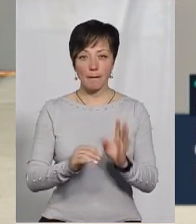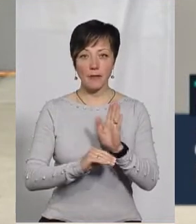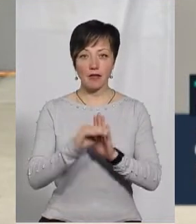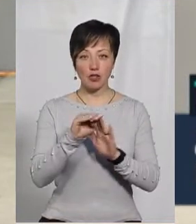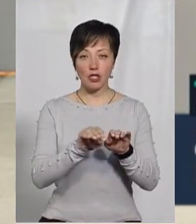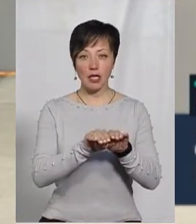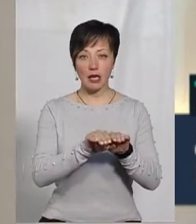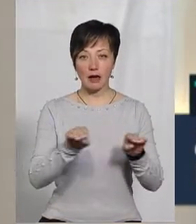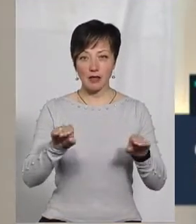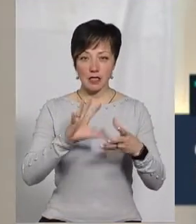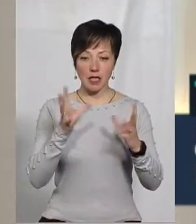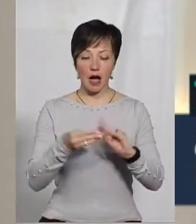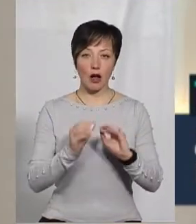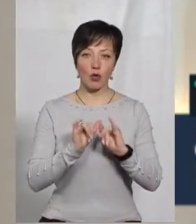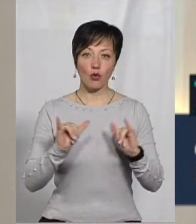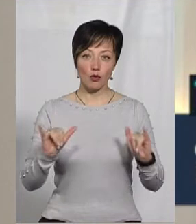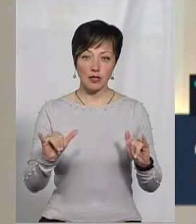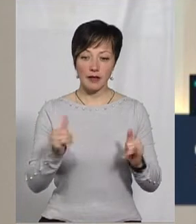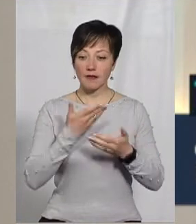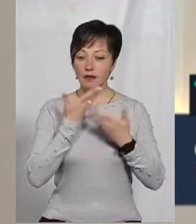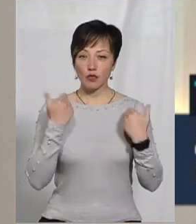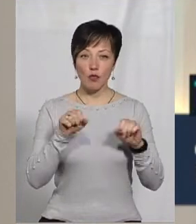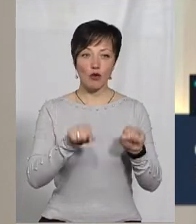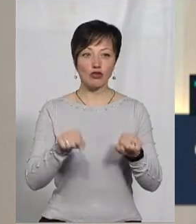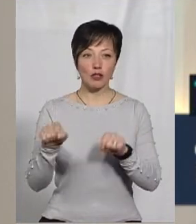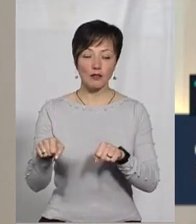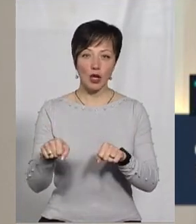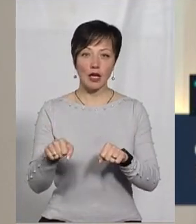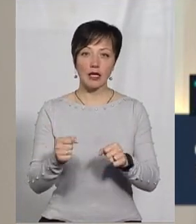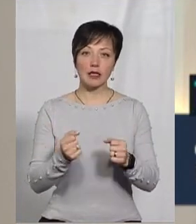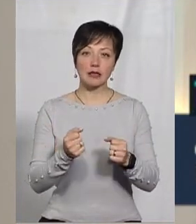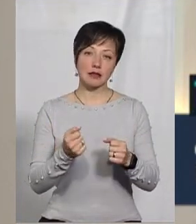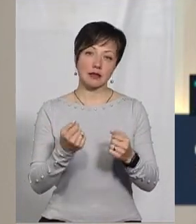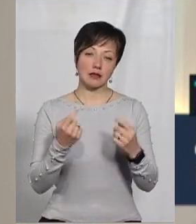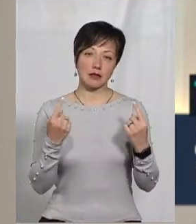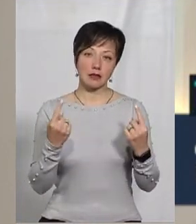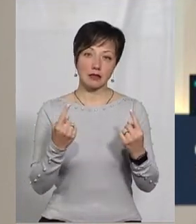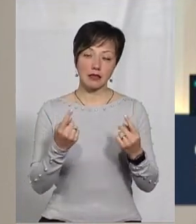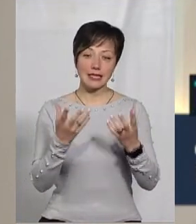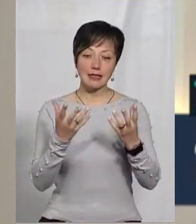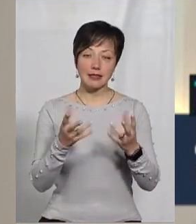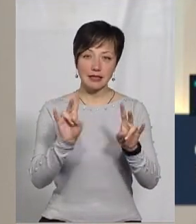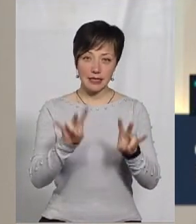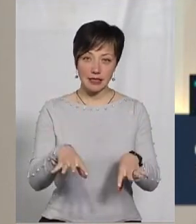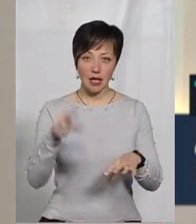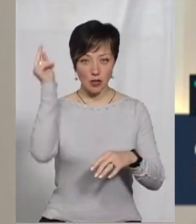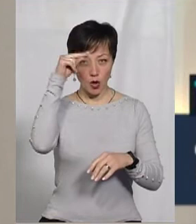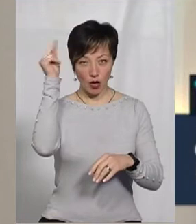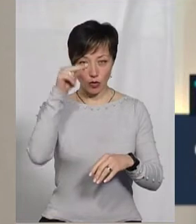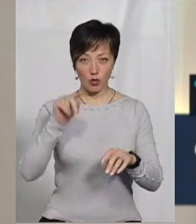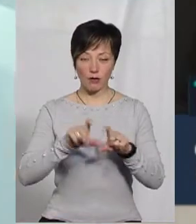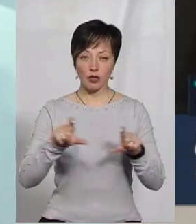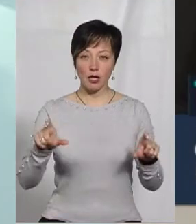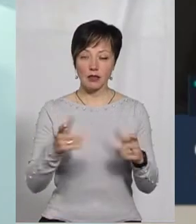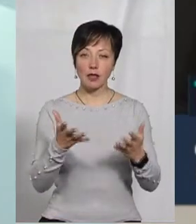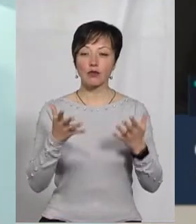підвищенні рівня загального розвитку за відсутності можливості стаціонарного навчання. З'ясовувати це ми будемо зі